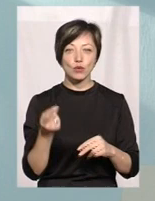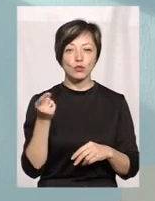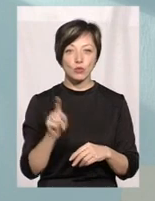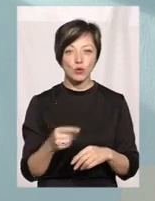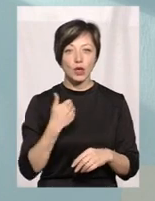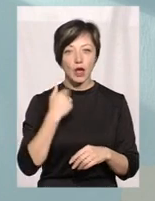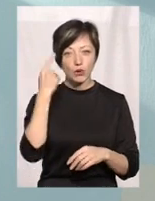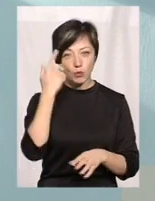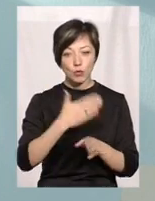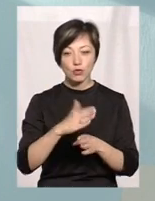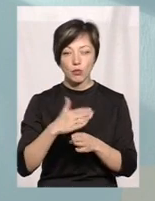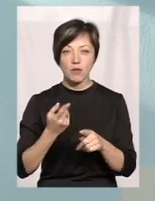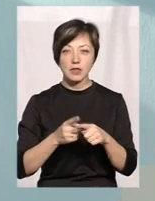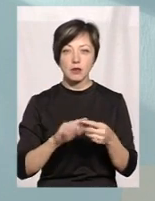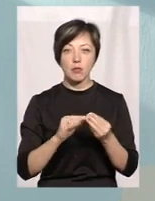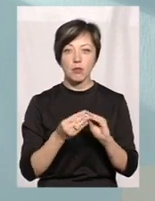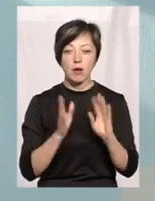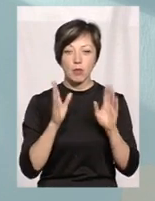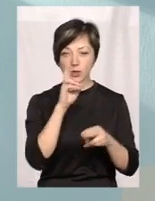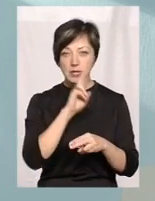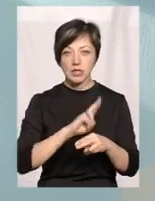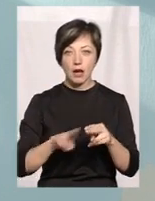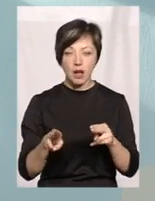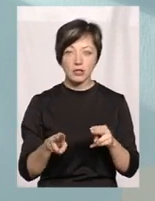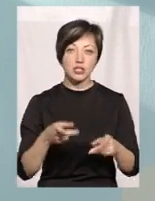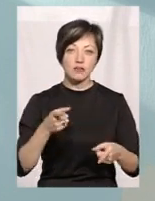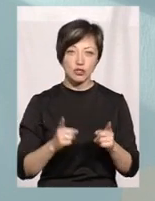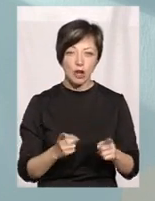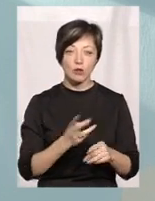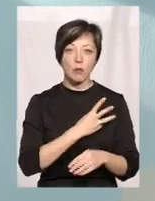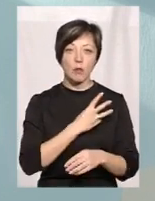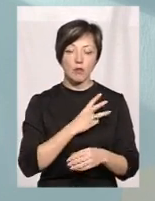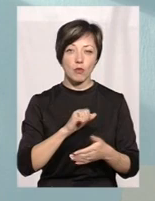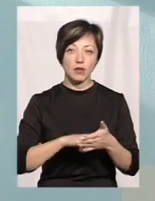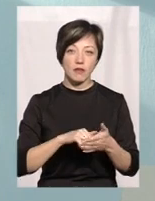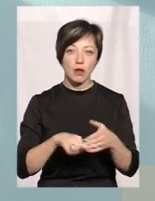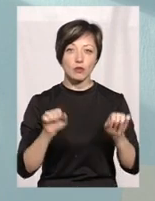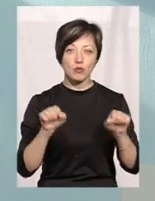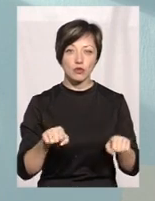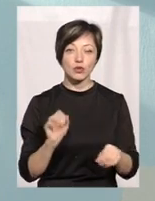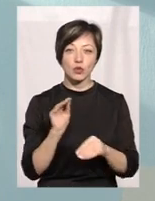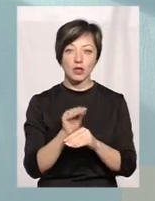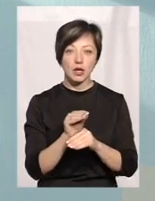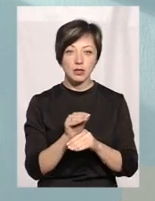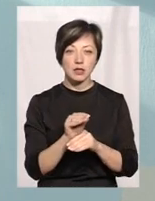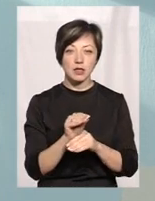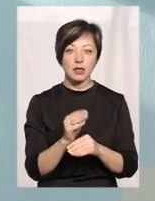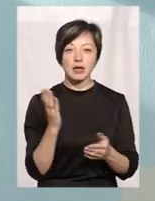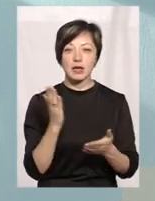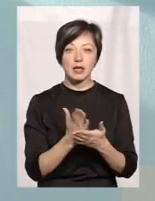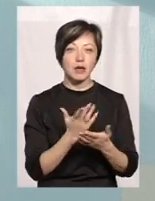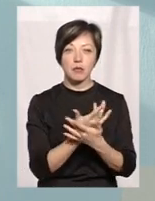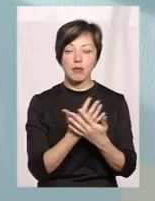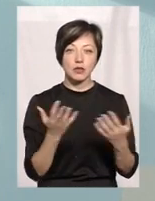я думаю, поступово ця проблема буде зникати. А, звичайно, мотиватори, можу додати тут їх безліч,